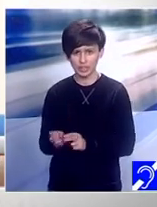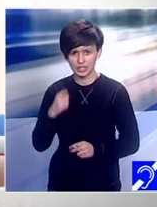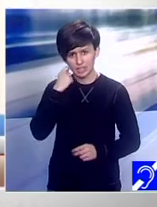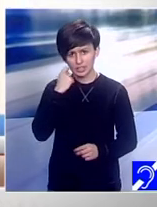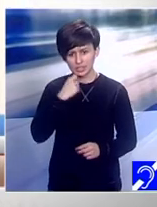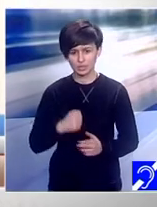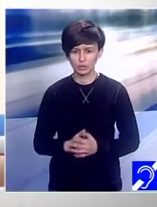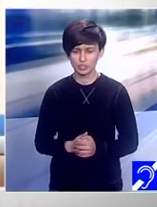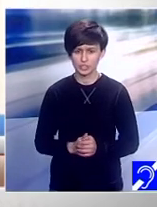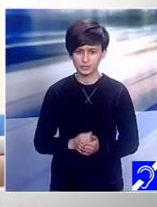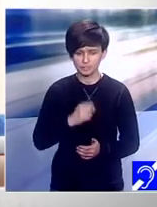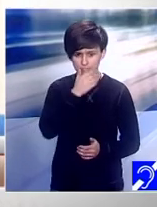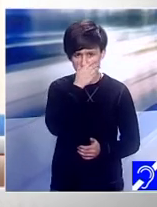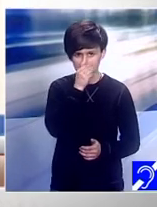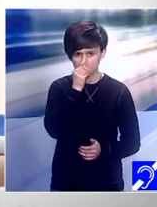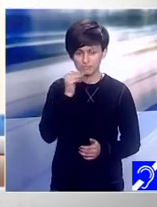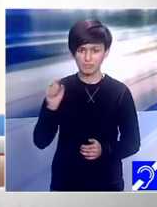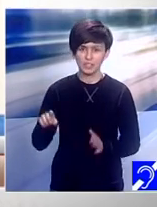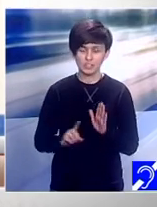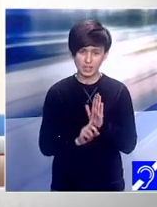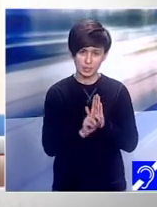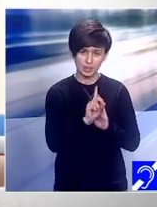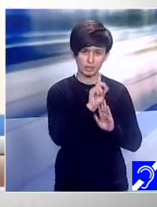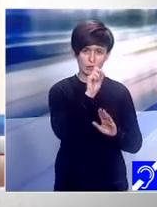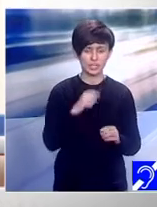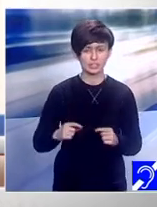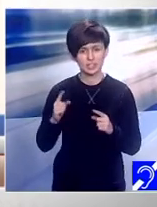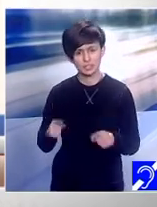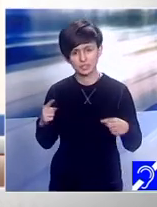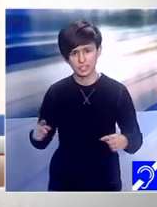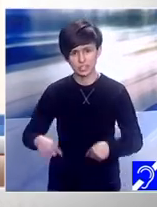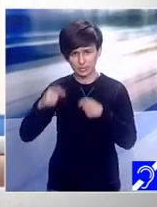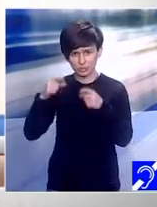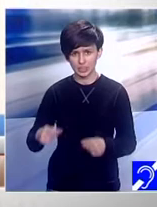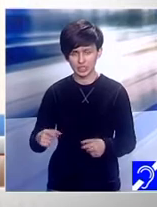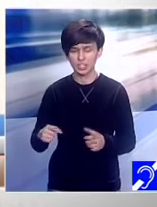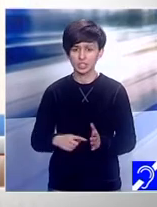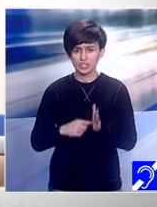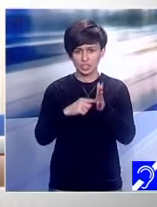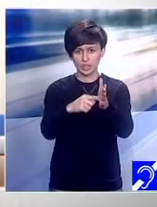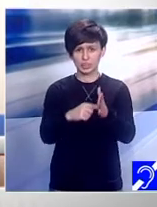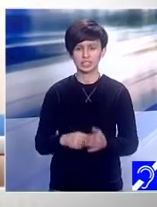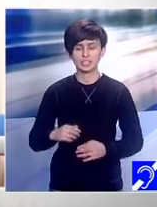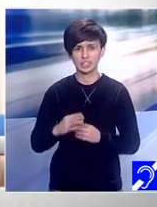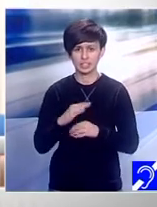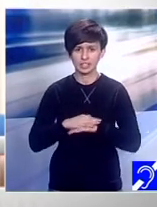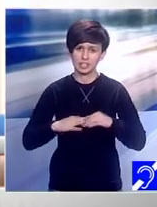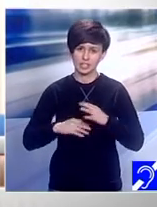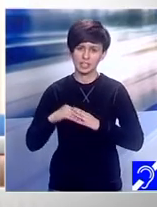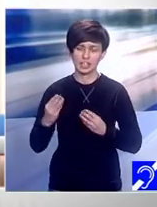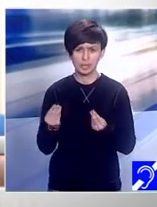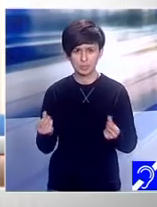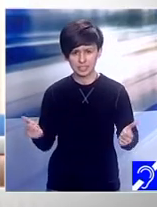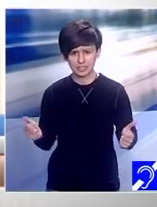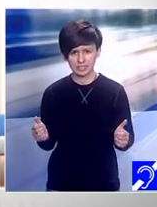performanța în diferite domenii, pe cum muzică, teatru, dans, este cel care le scoate în evidență abilitățile și tot ceea ce au ei mai